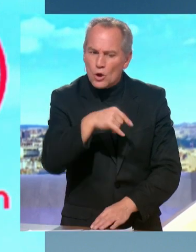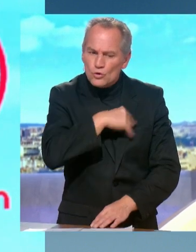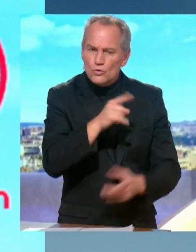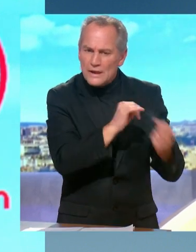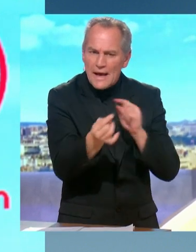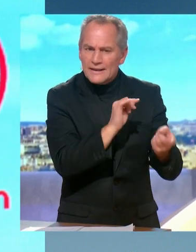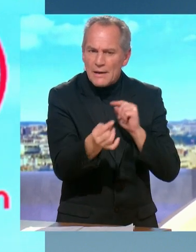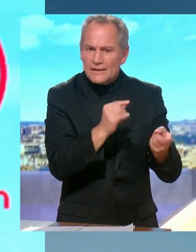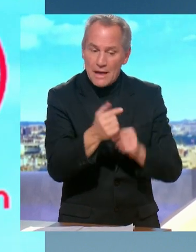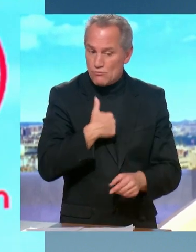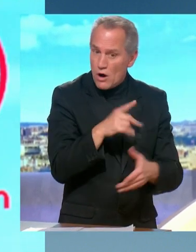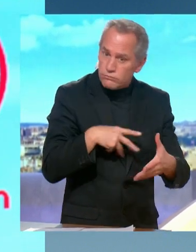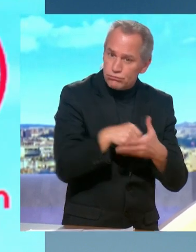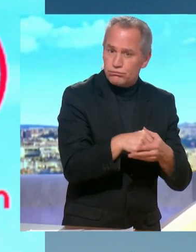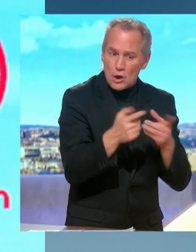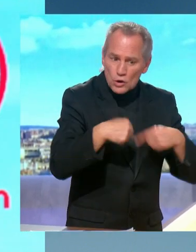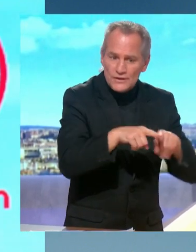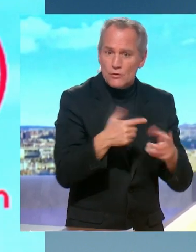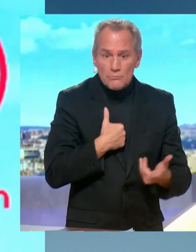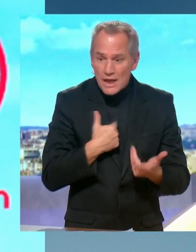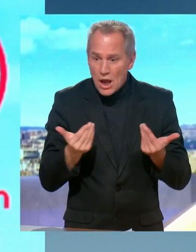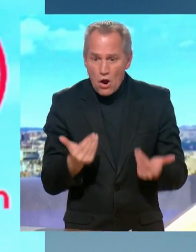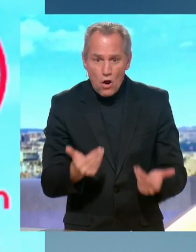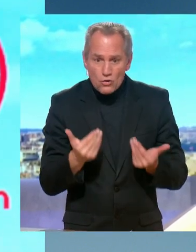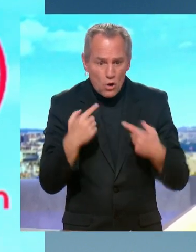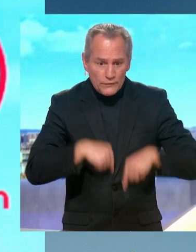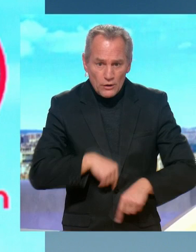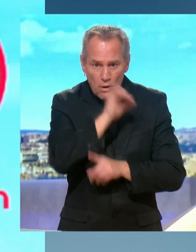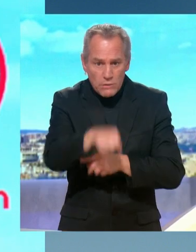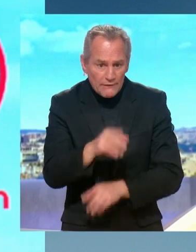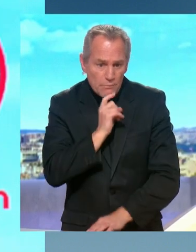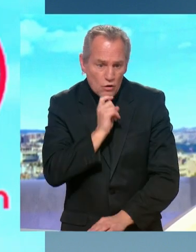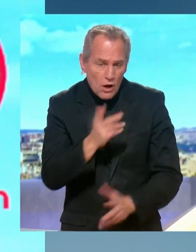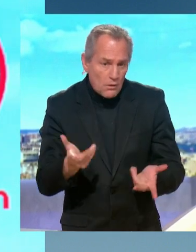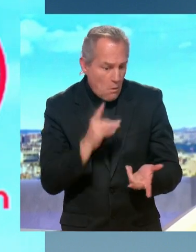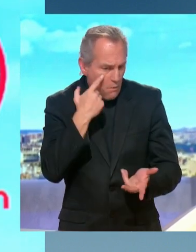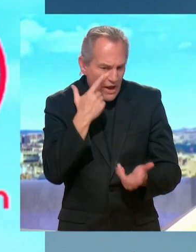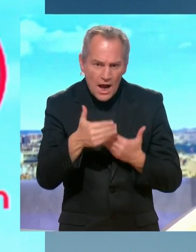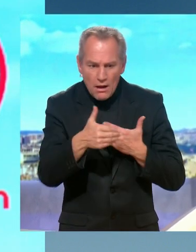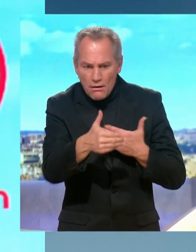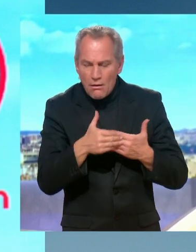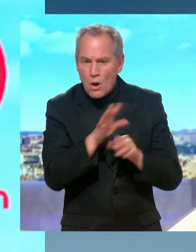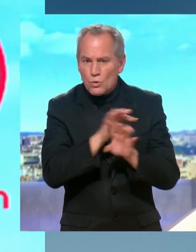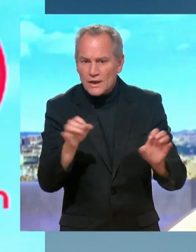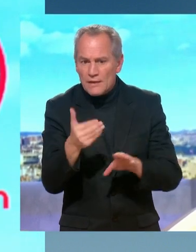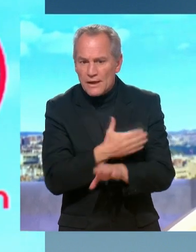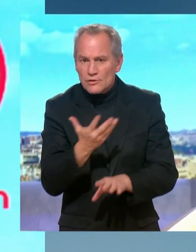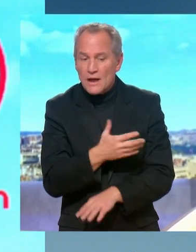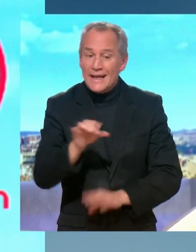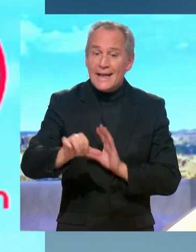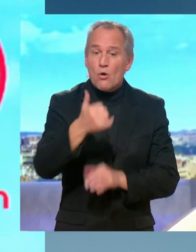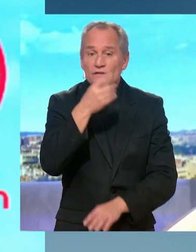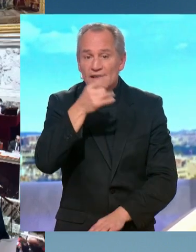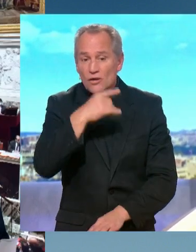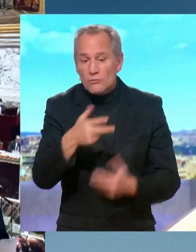parlementaires travaillent, et pour l'instant le gouvernement n'a pas été battu depuis trois jours et depuis trois nuits. Nous verrons ce qui se passe ce week-end. Et puis à partir du 11 décembre, pendant 15 jours,